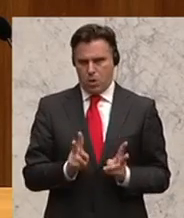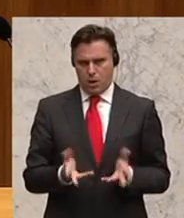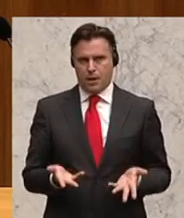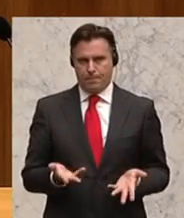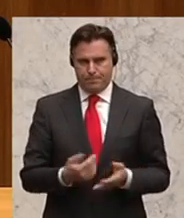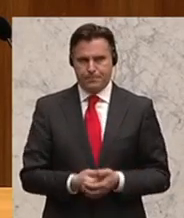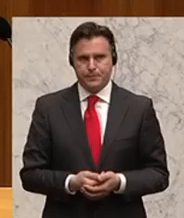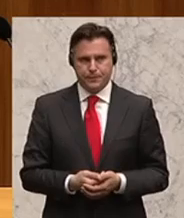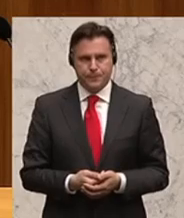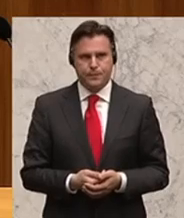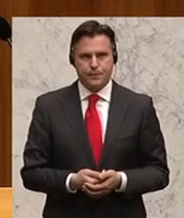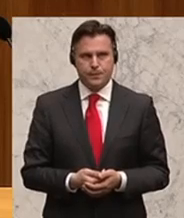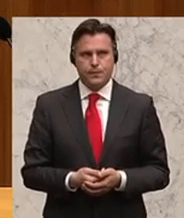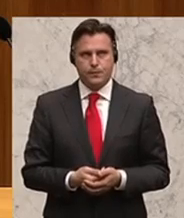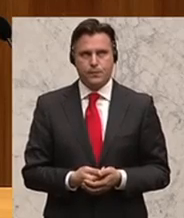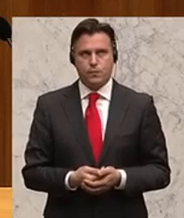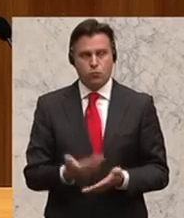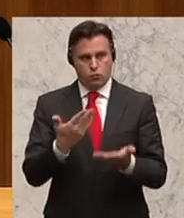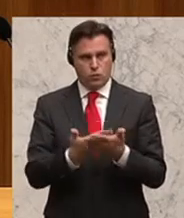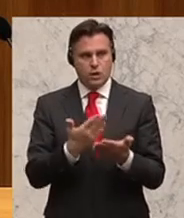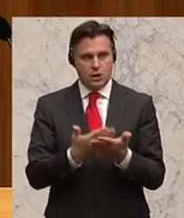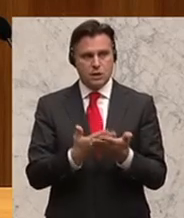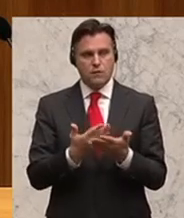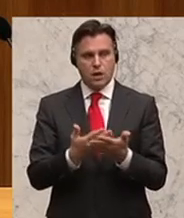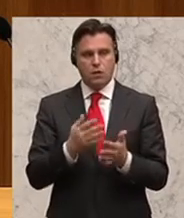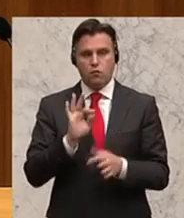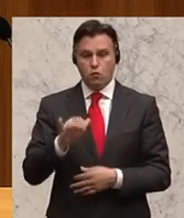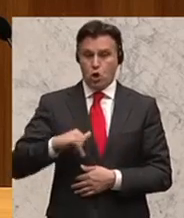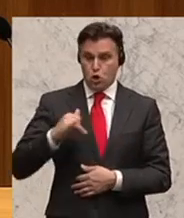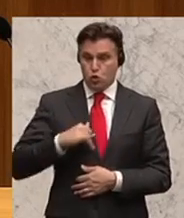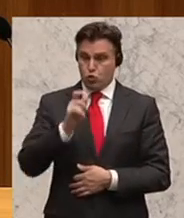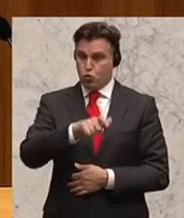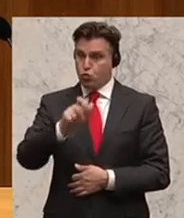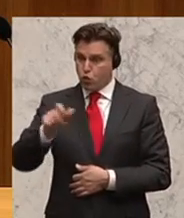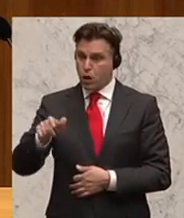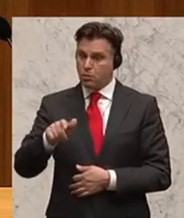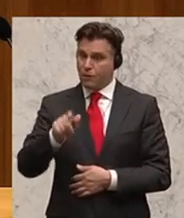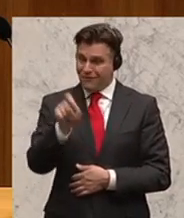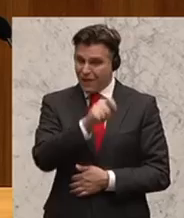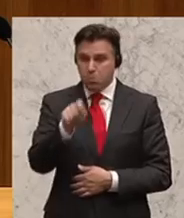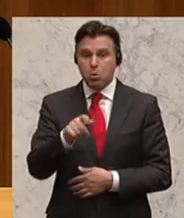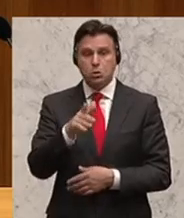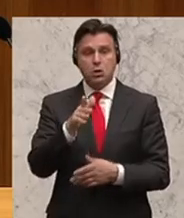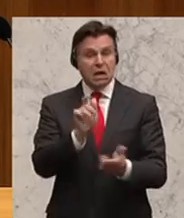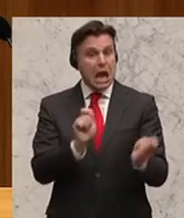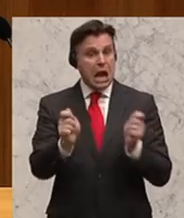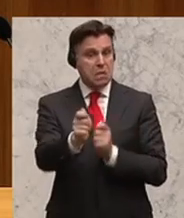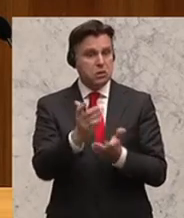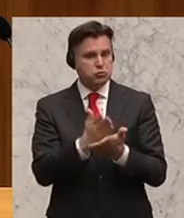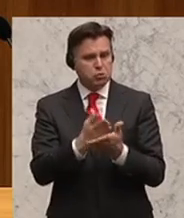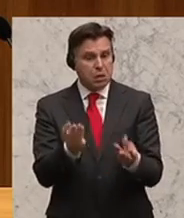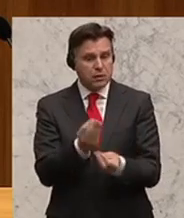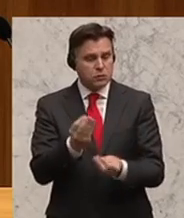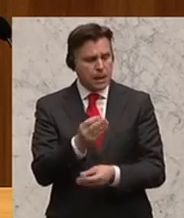haben kann. Das Verbot für die Jugendliche wird jetzt im Gesetz leicht verändert. Mir wurde aber vom Ministerium